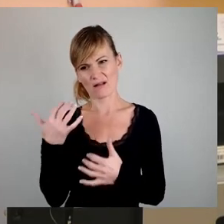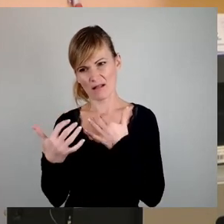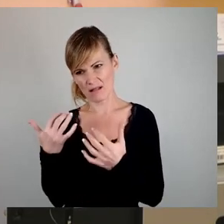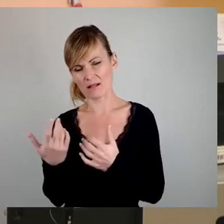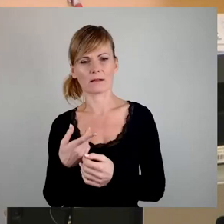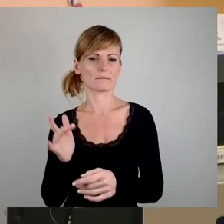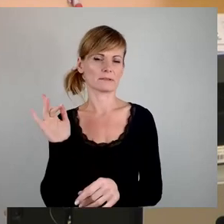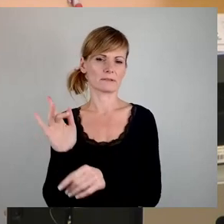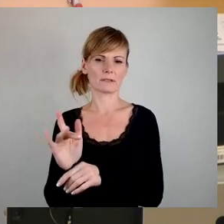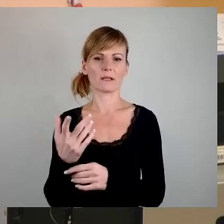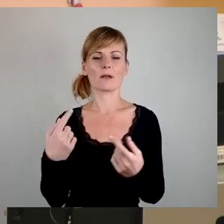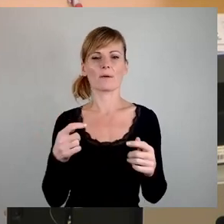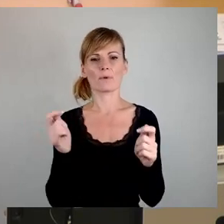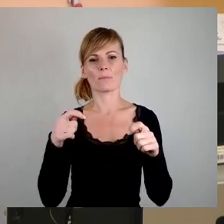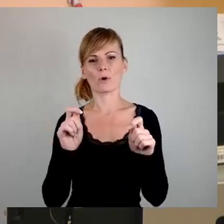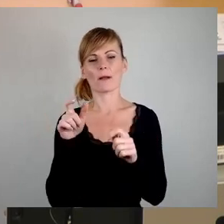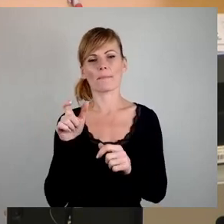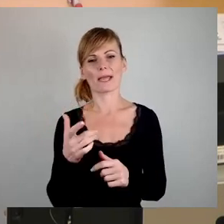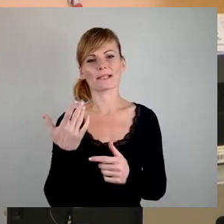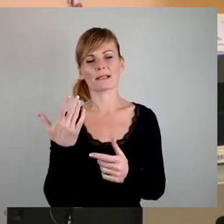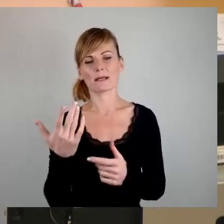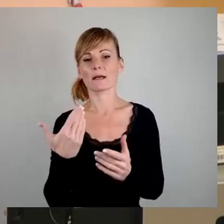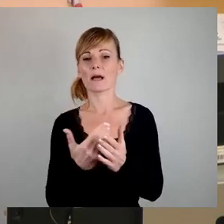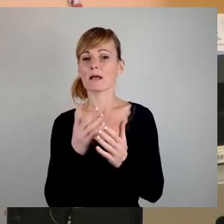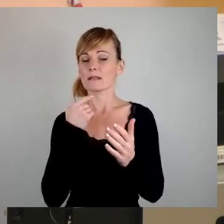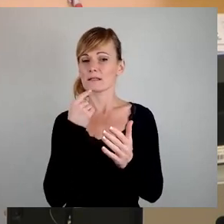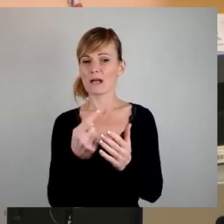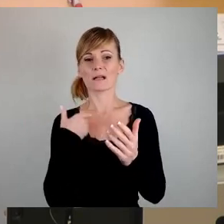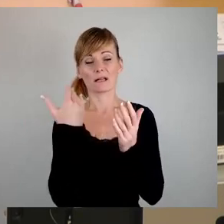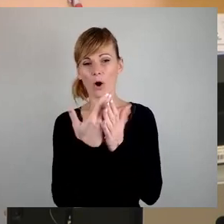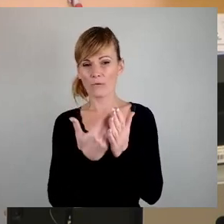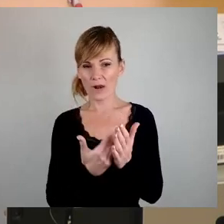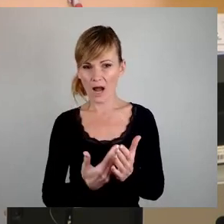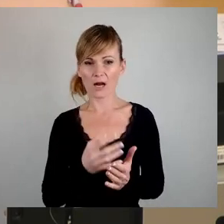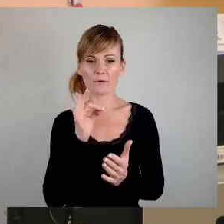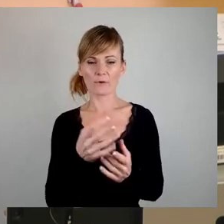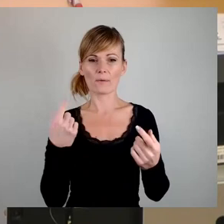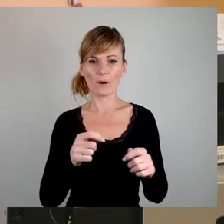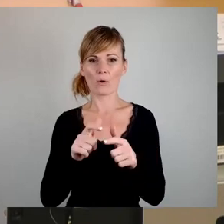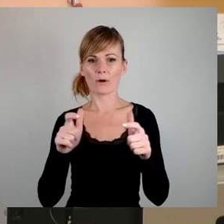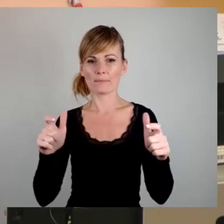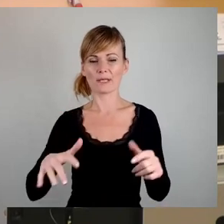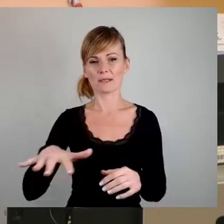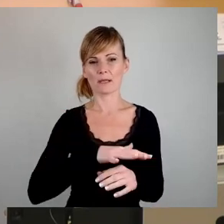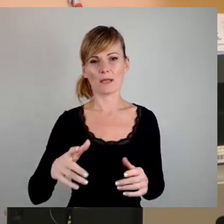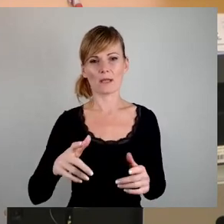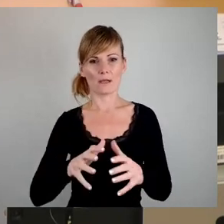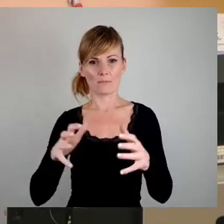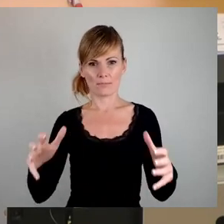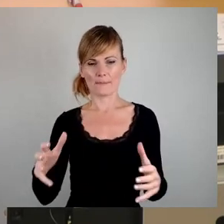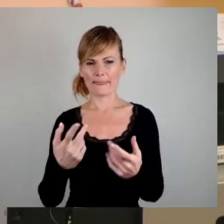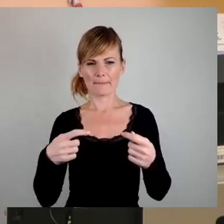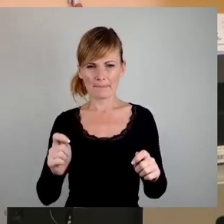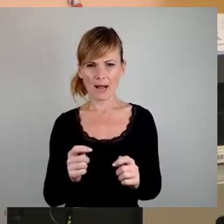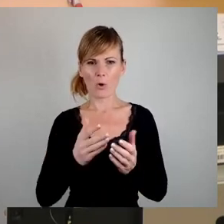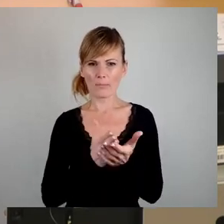der Baubürgermeister würde zu lange brauchen und zu viele Auflagen machen, um Bebauungsgebiete zu entschließen. Die drei Minuten, die ich jetzt habe, könnte ich jetzt füllen, hier Bebauungspläne zu nennen, die nicht gebaut